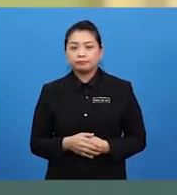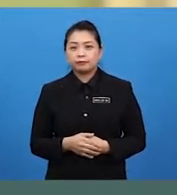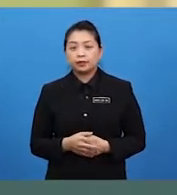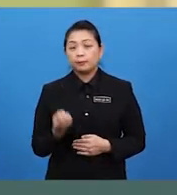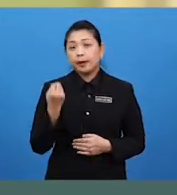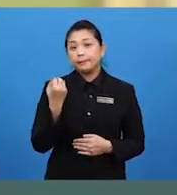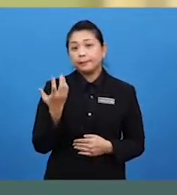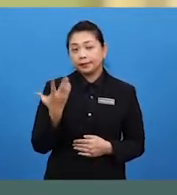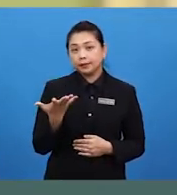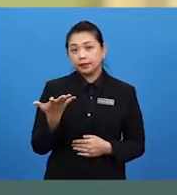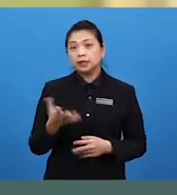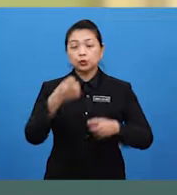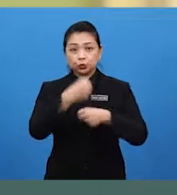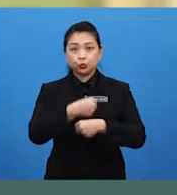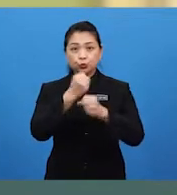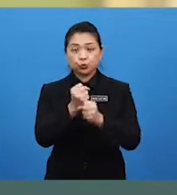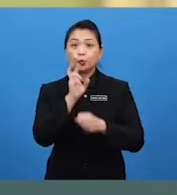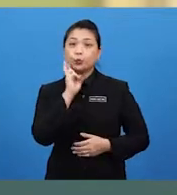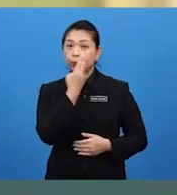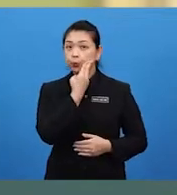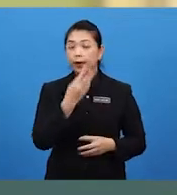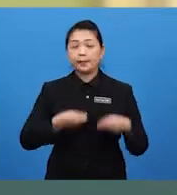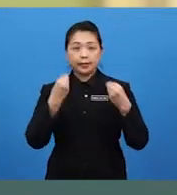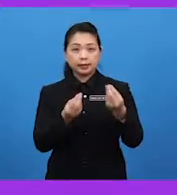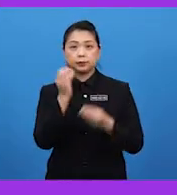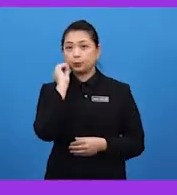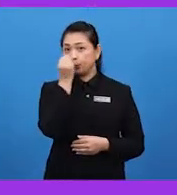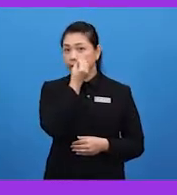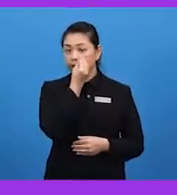Berapakah struktur umum bagi bunga?